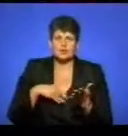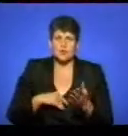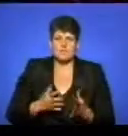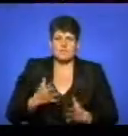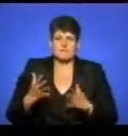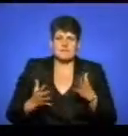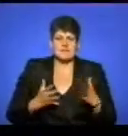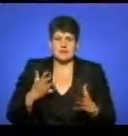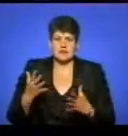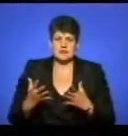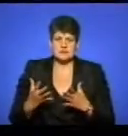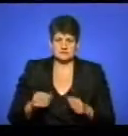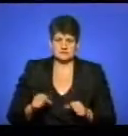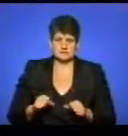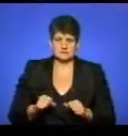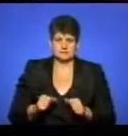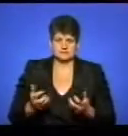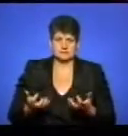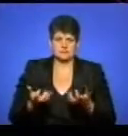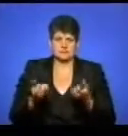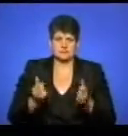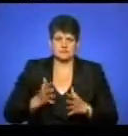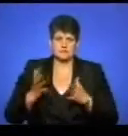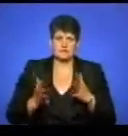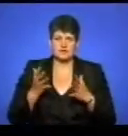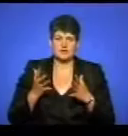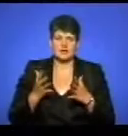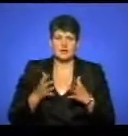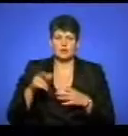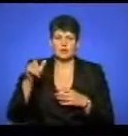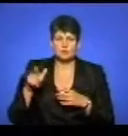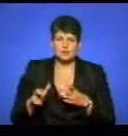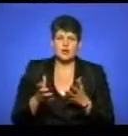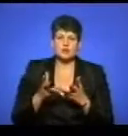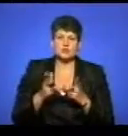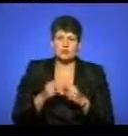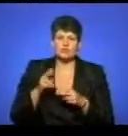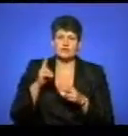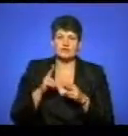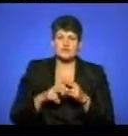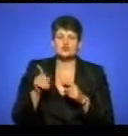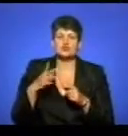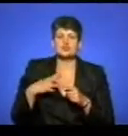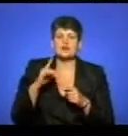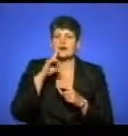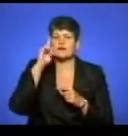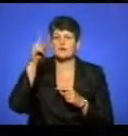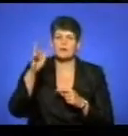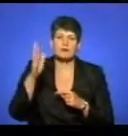піднесення. От воно стимулює просто, людина розраховує на кінець, що тебе там чекає впереді.